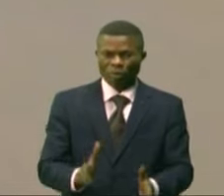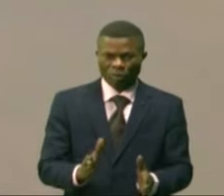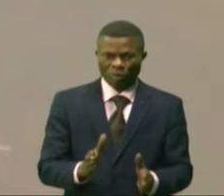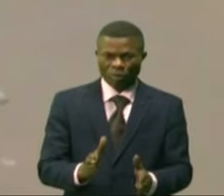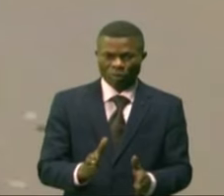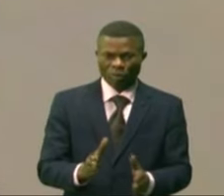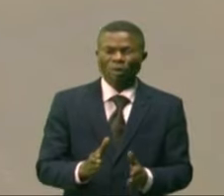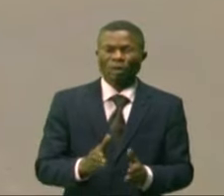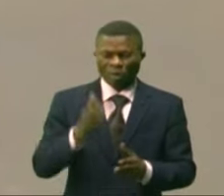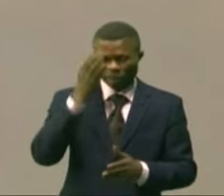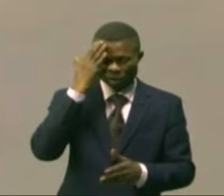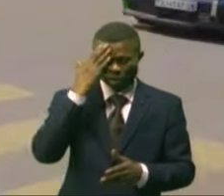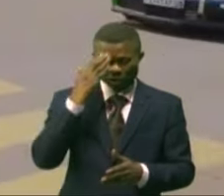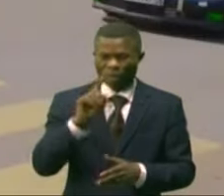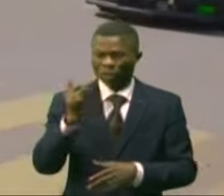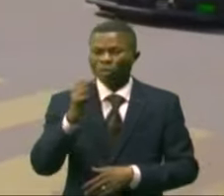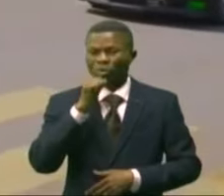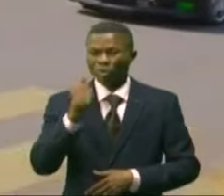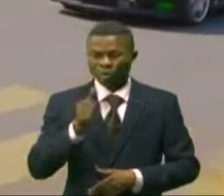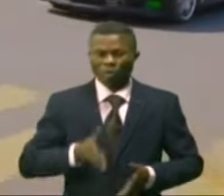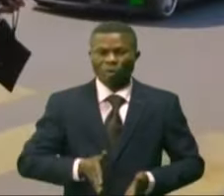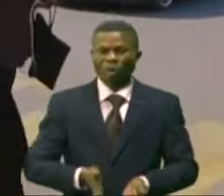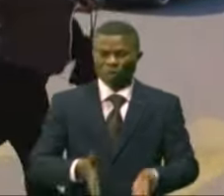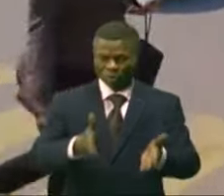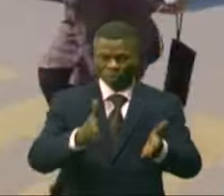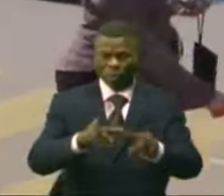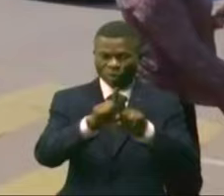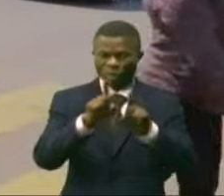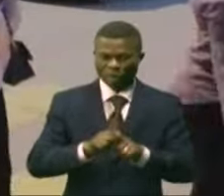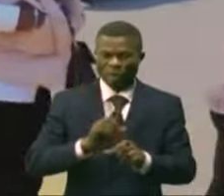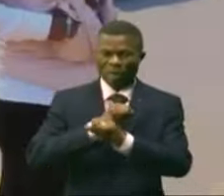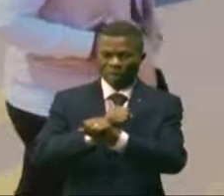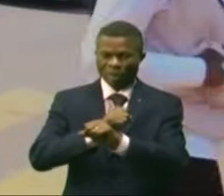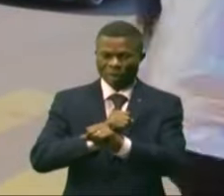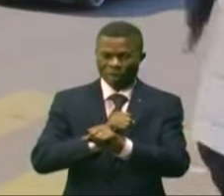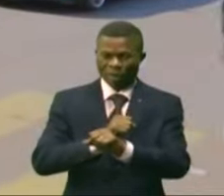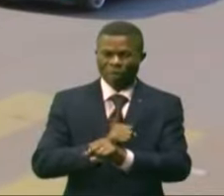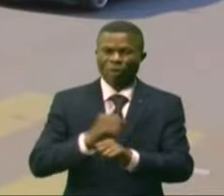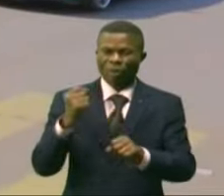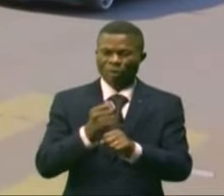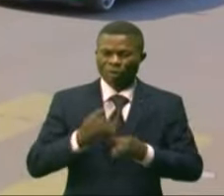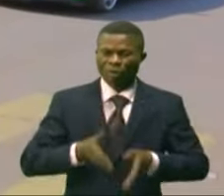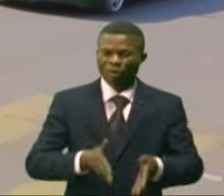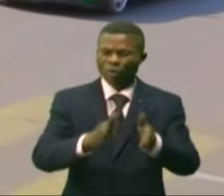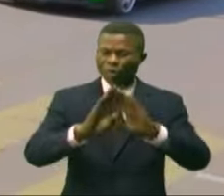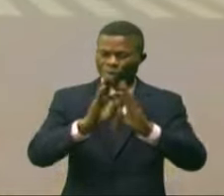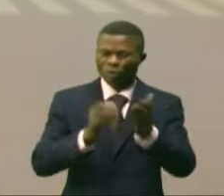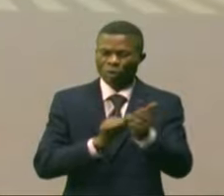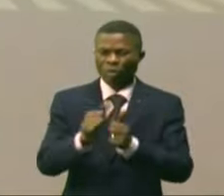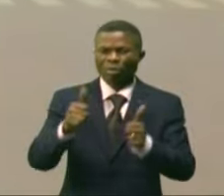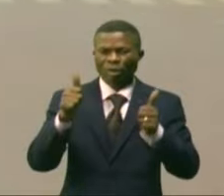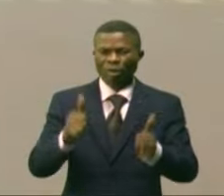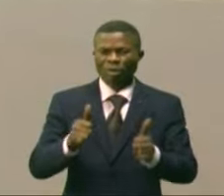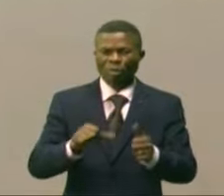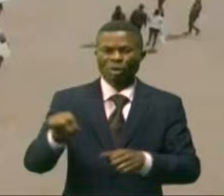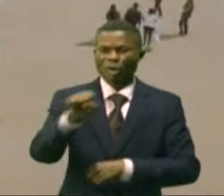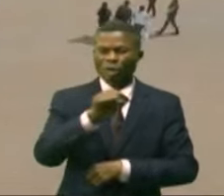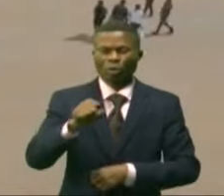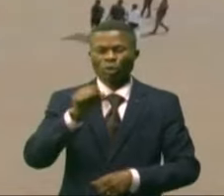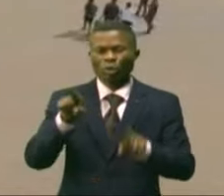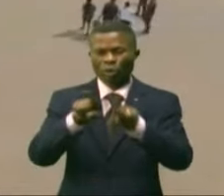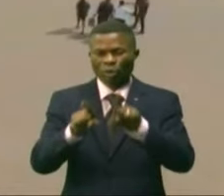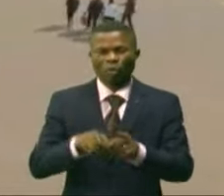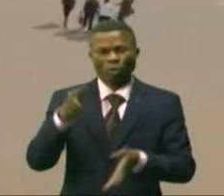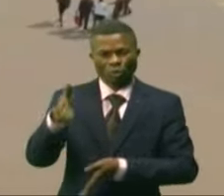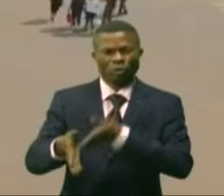savoir qu'ils ne sont pas seuls sur la route et d'assurer ainsi les droits de tous les usagers véhiculés ou non. Je